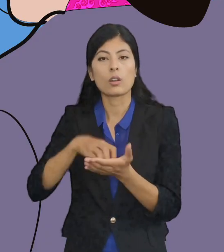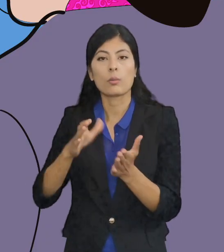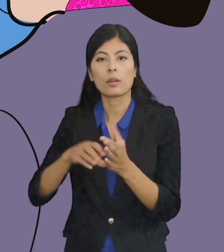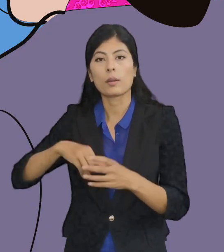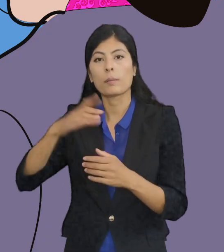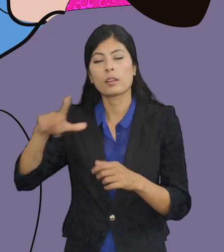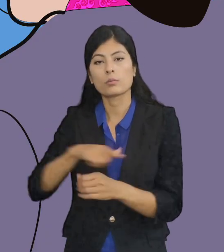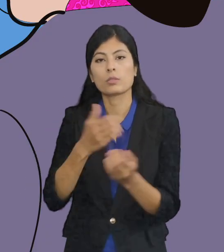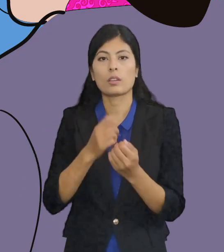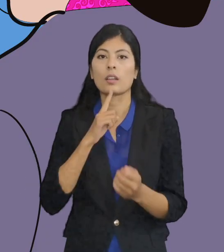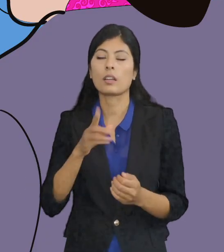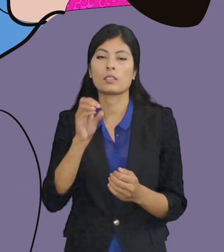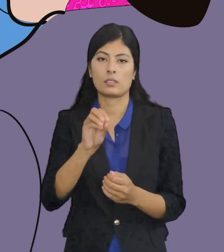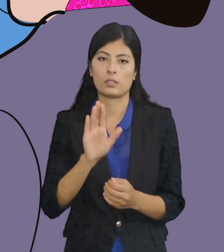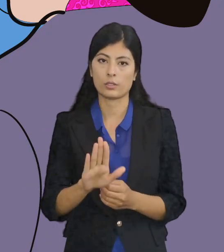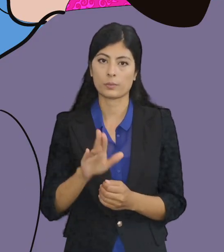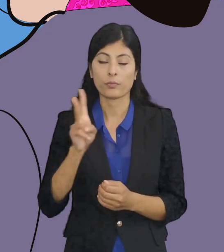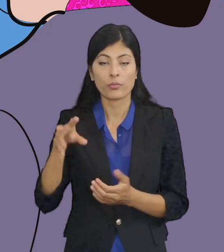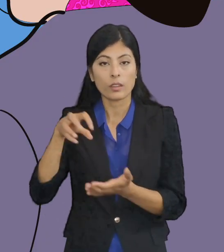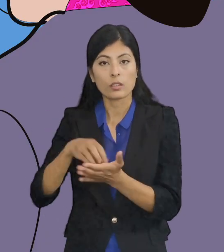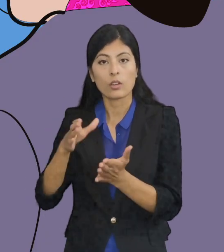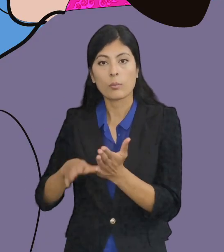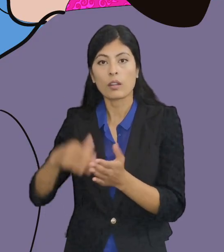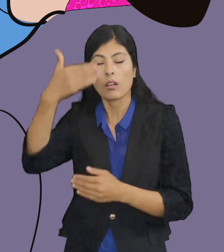इजलास से बाहर निकालेला आदेश